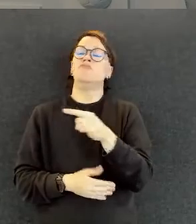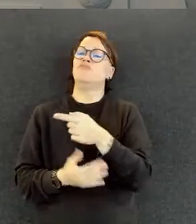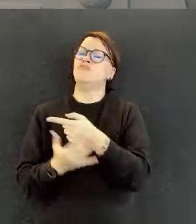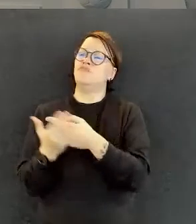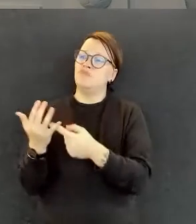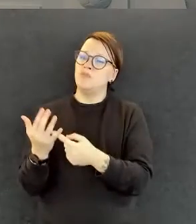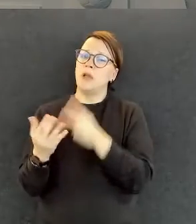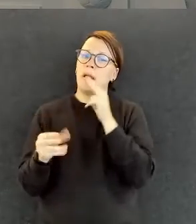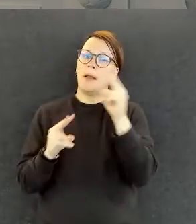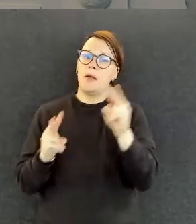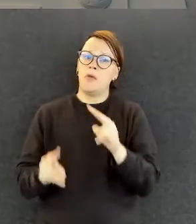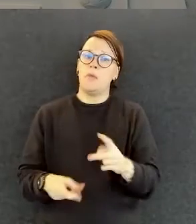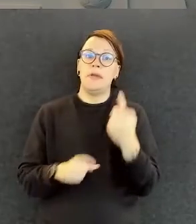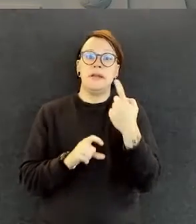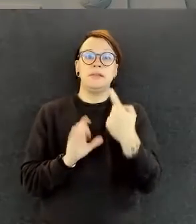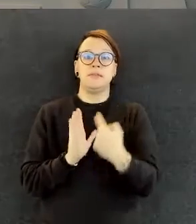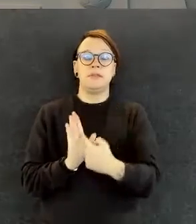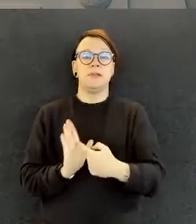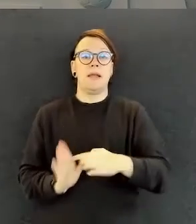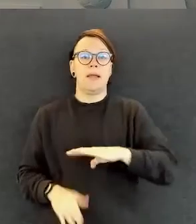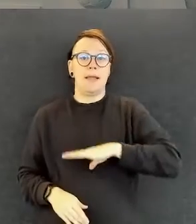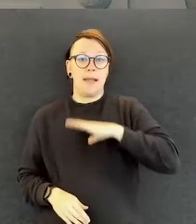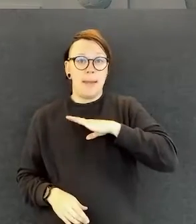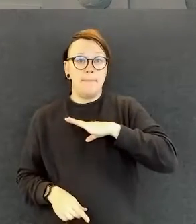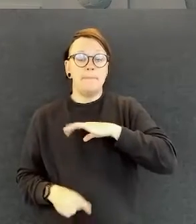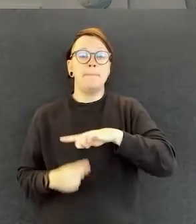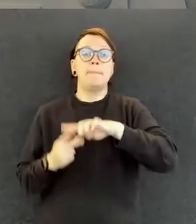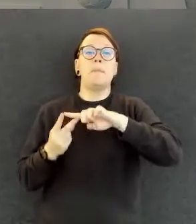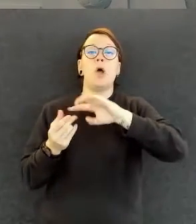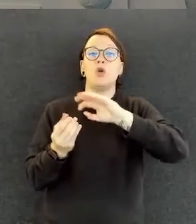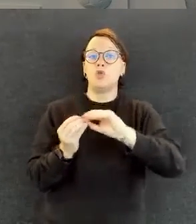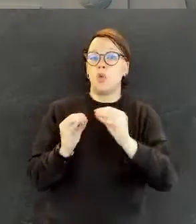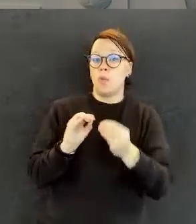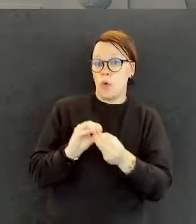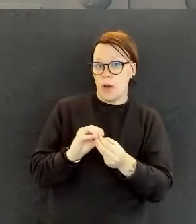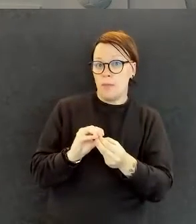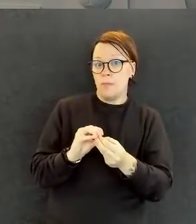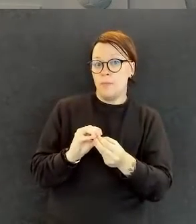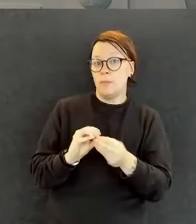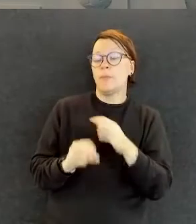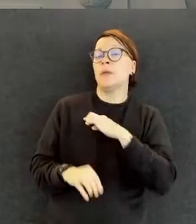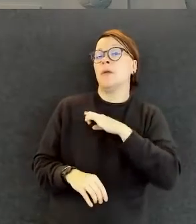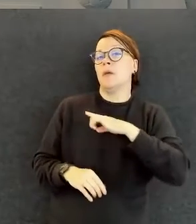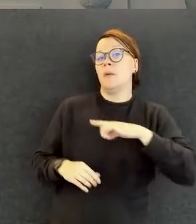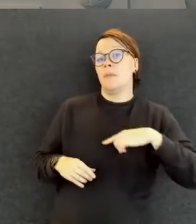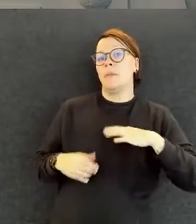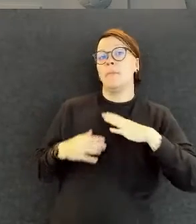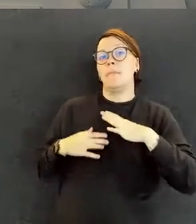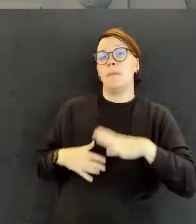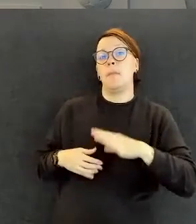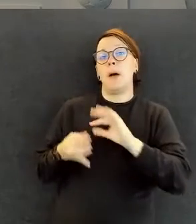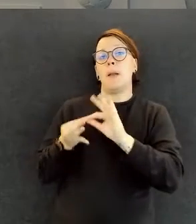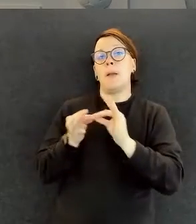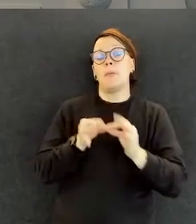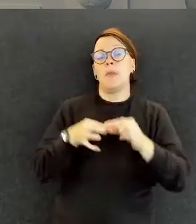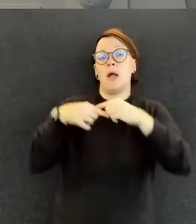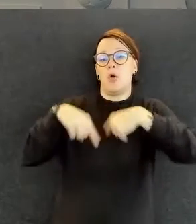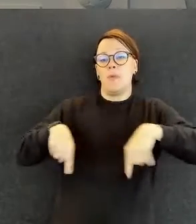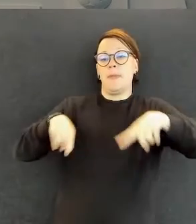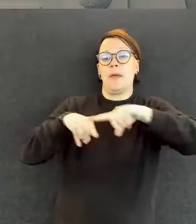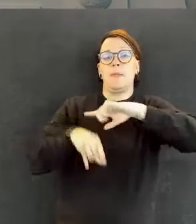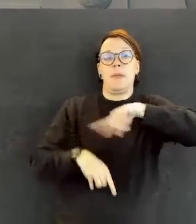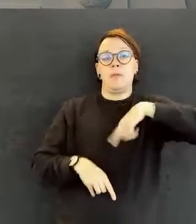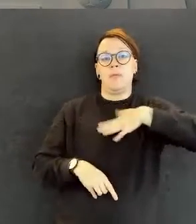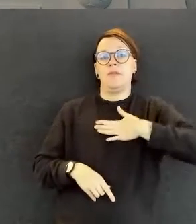muun muassa ikä ja sukupuoli. Ja sitten me Paralympiakomiteana vastataan nimenomaan tästä vammaisuuden osa-alueesta tässä hankkeessa. Kyllä